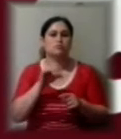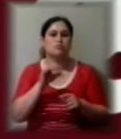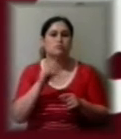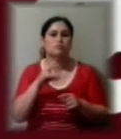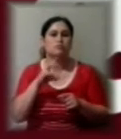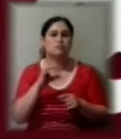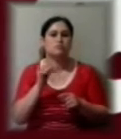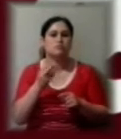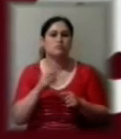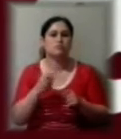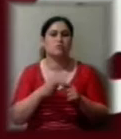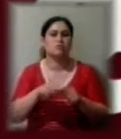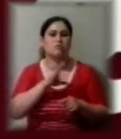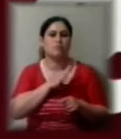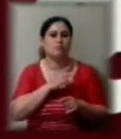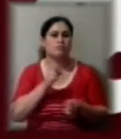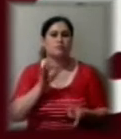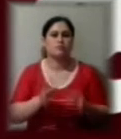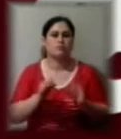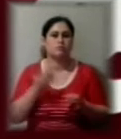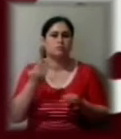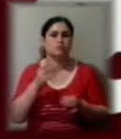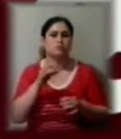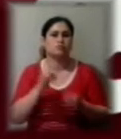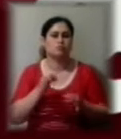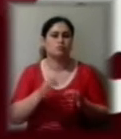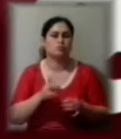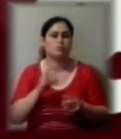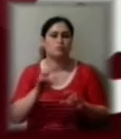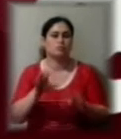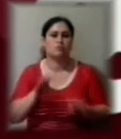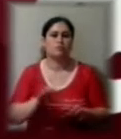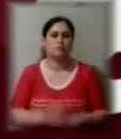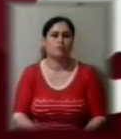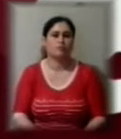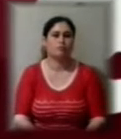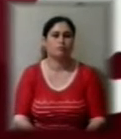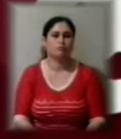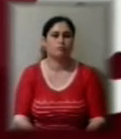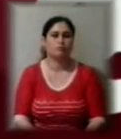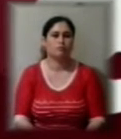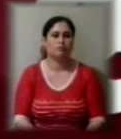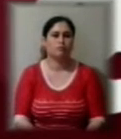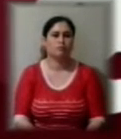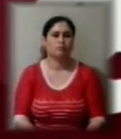заставу, коли це проти життя злочин, а не лише з застосуванням насилля, це було